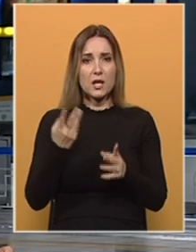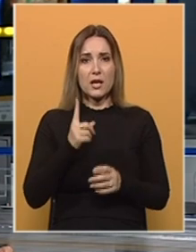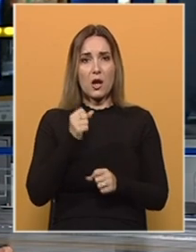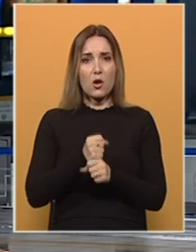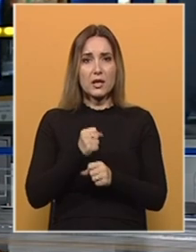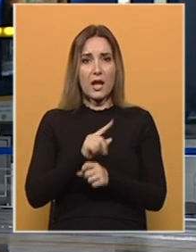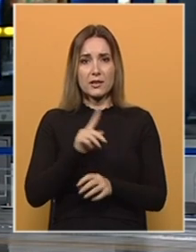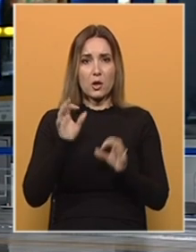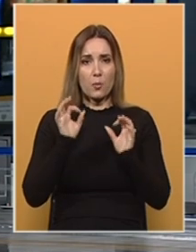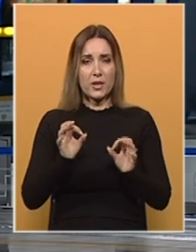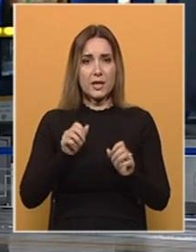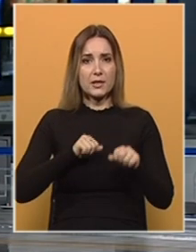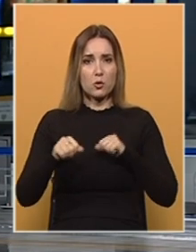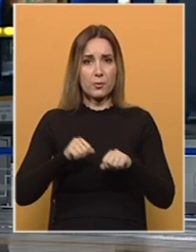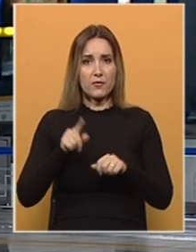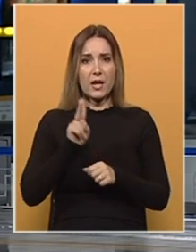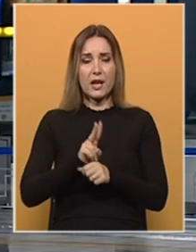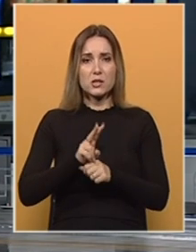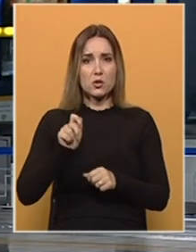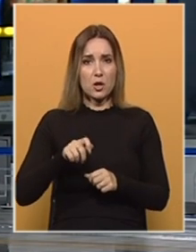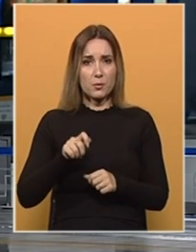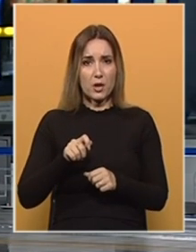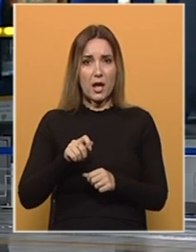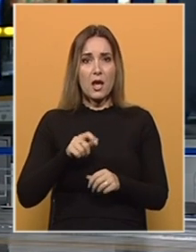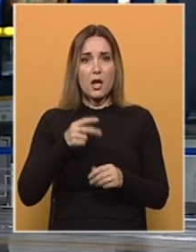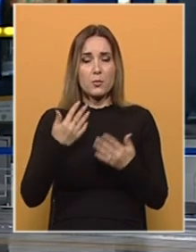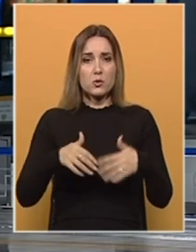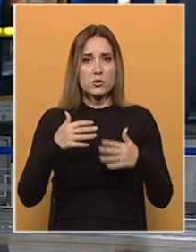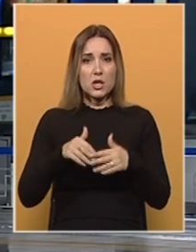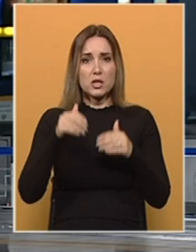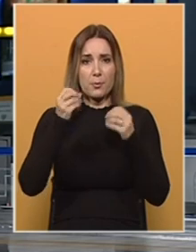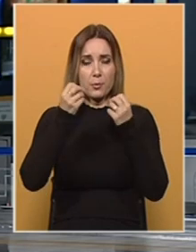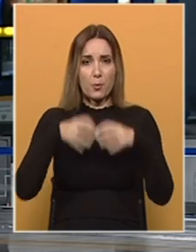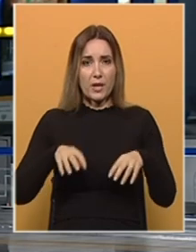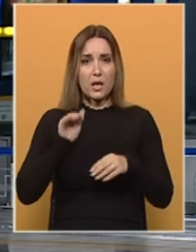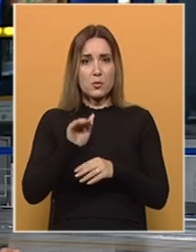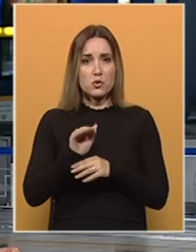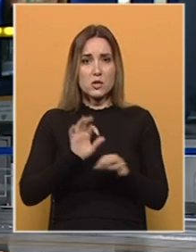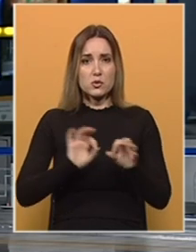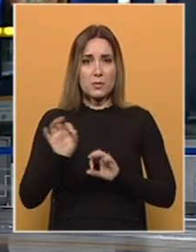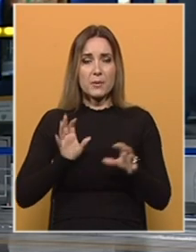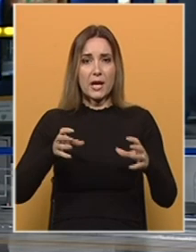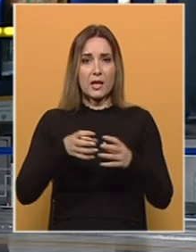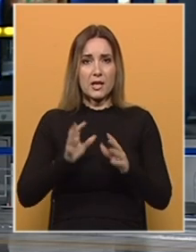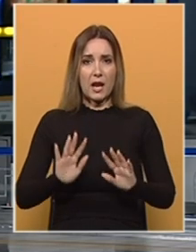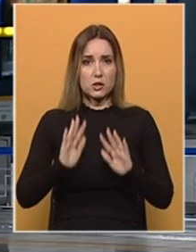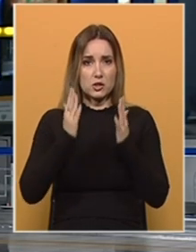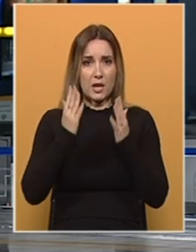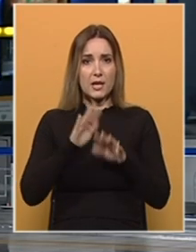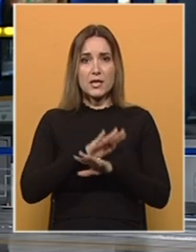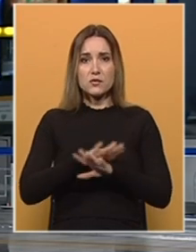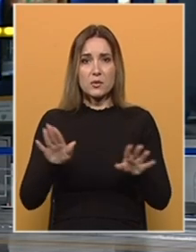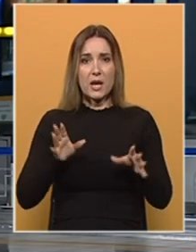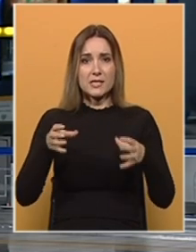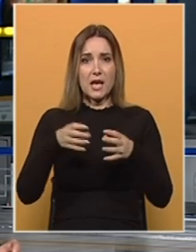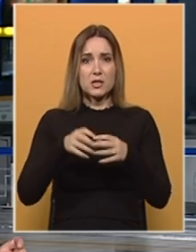nekompetentnih uprava i nadzornih odbora. Poduzeća nepovratno propadaju i poručuju da su spremni na generalni štrajk. Svima im